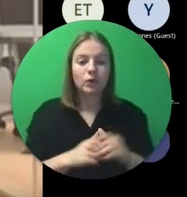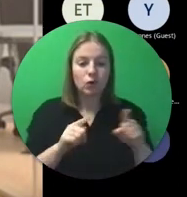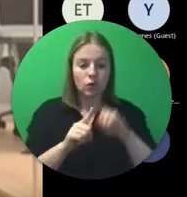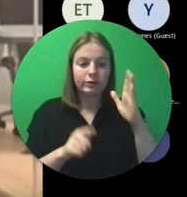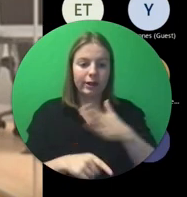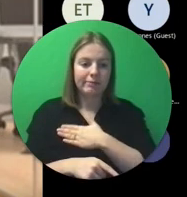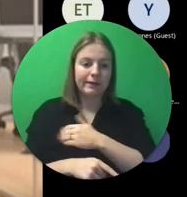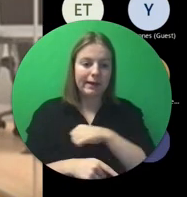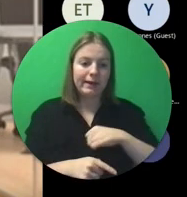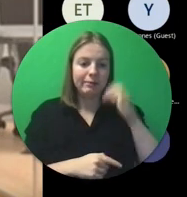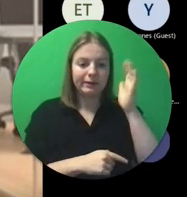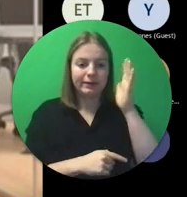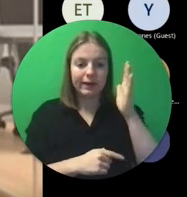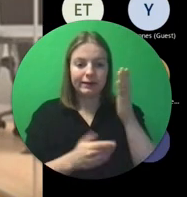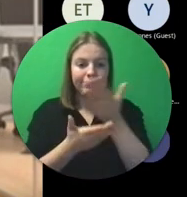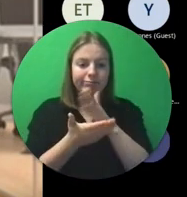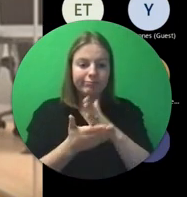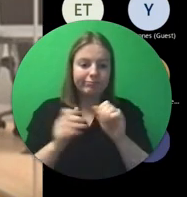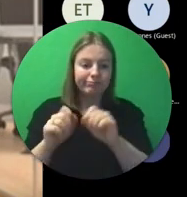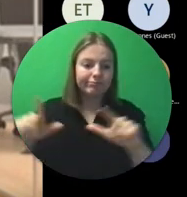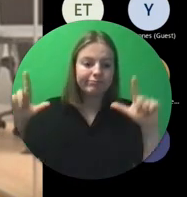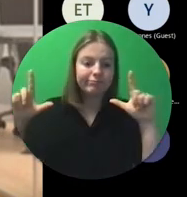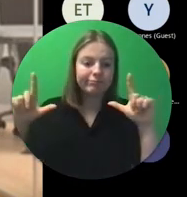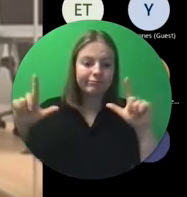mijn presentatie voor delen.